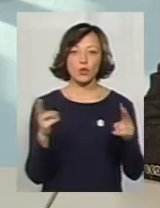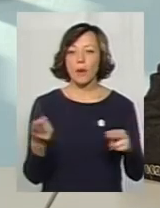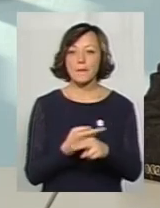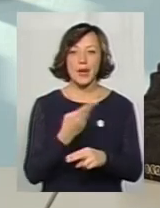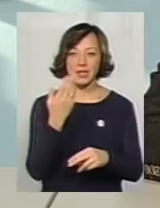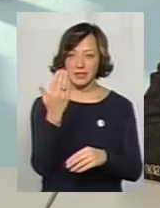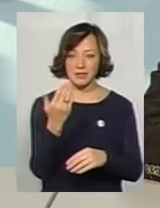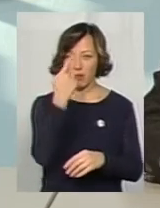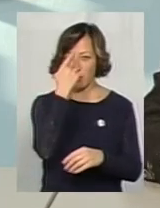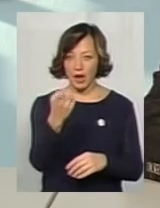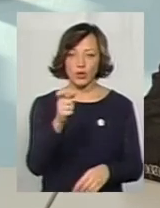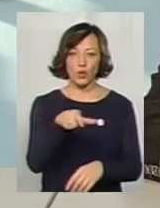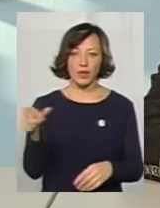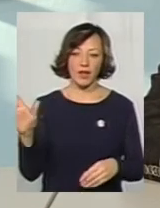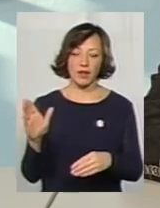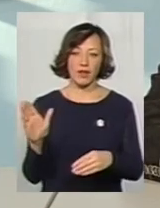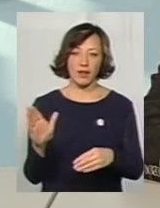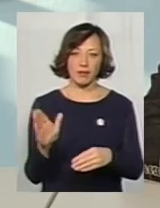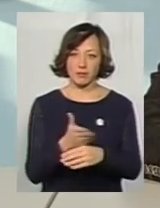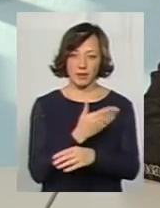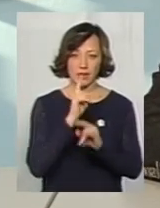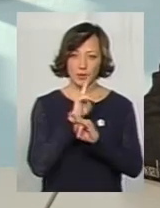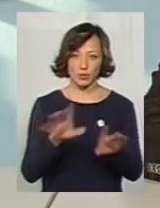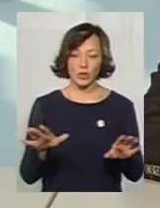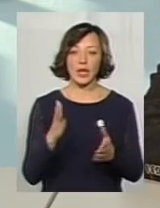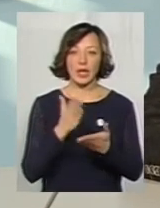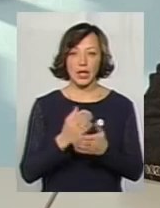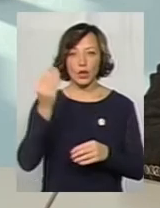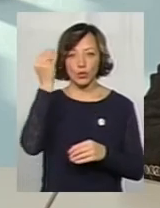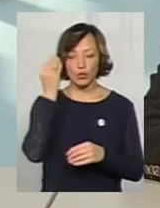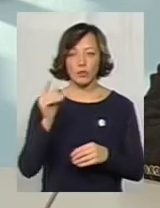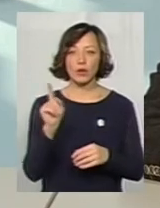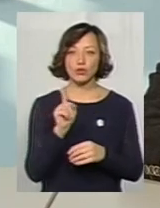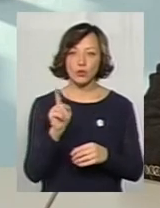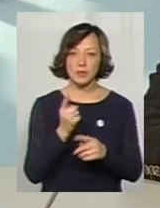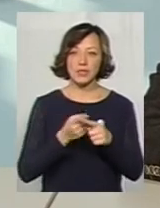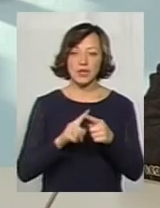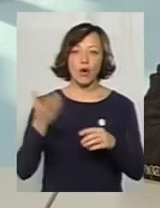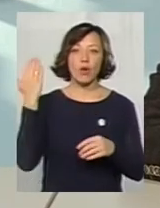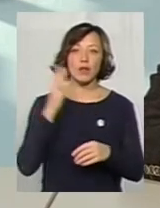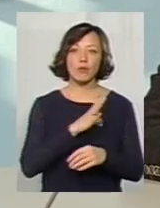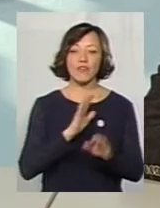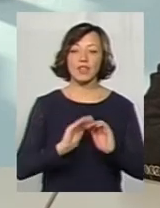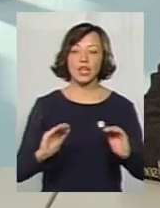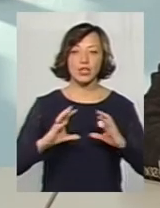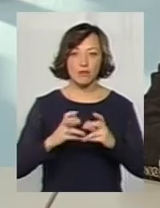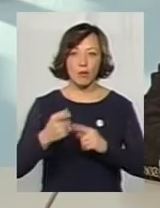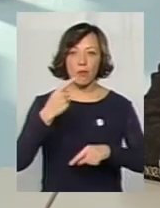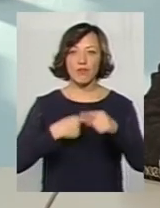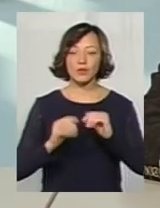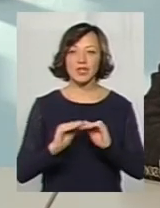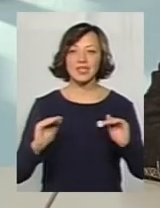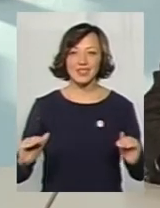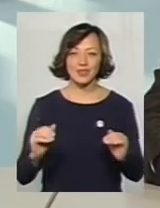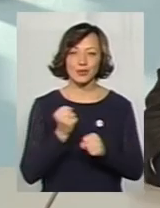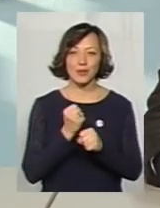попередження людей до відома не поставить. Є думка про те, що безважаючи на те, що це колись був дитячий світ, повернути дітям